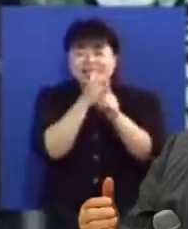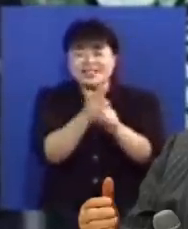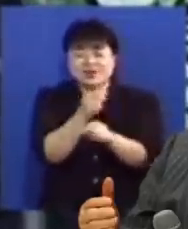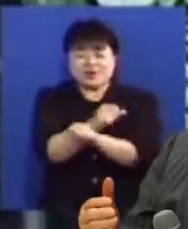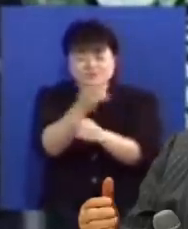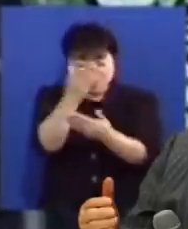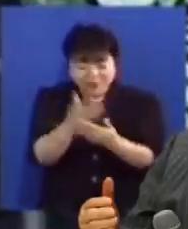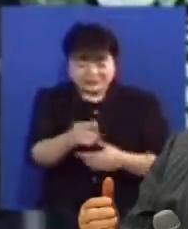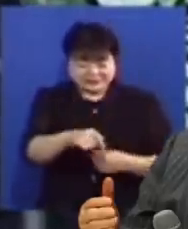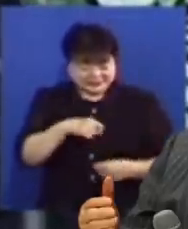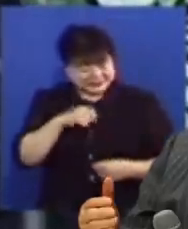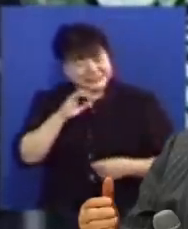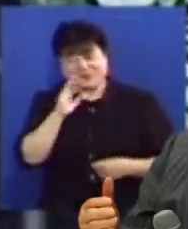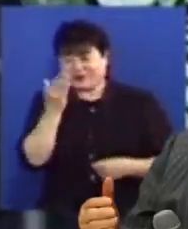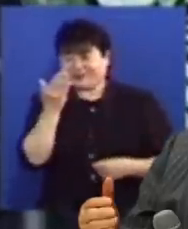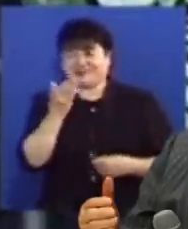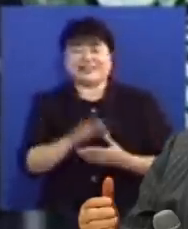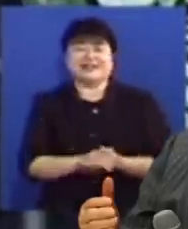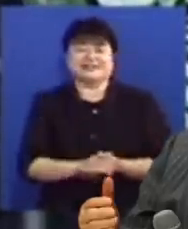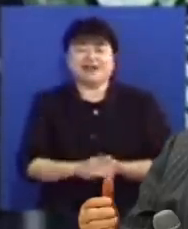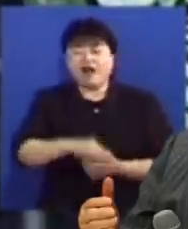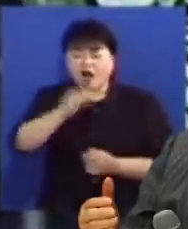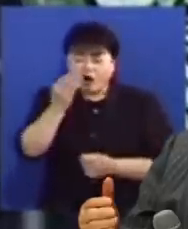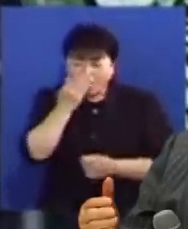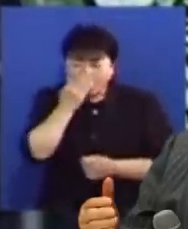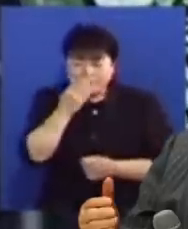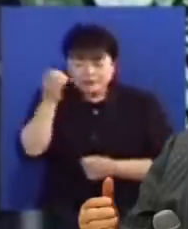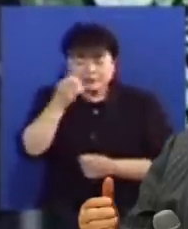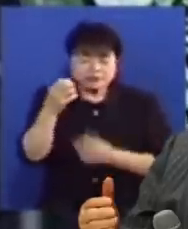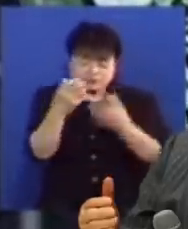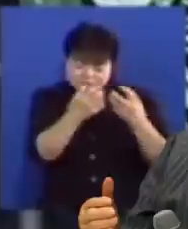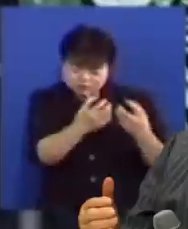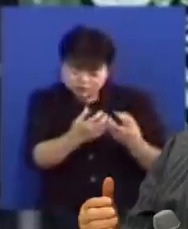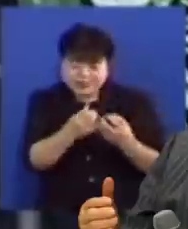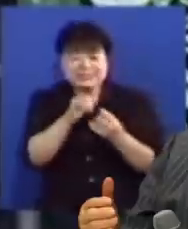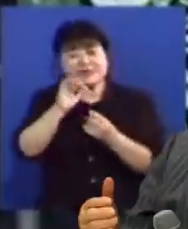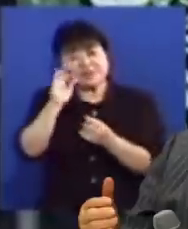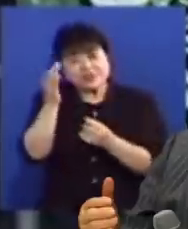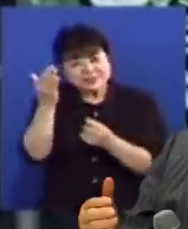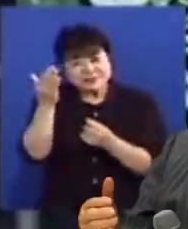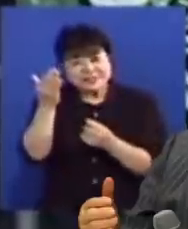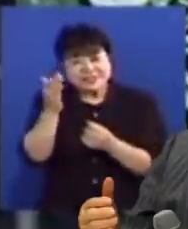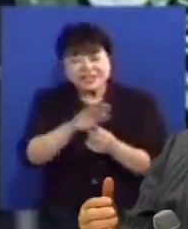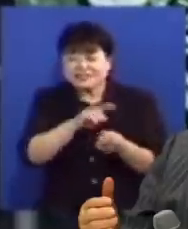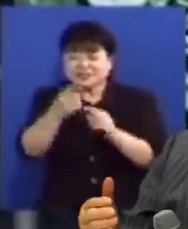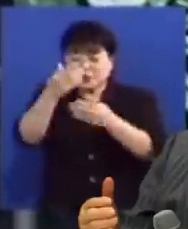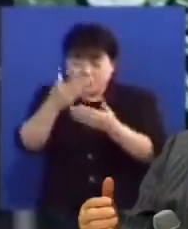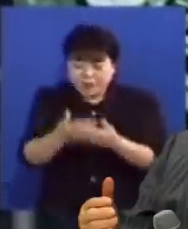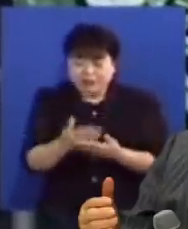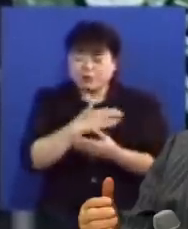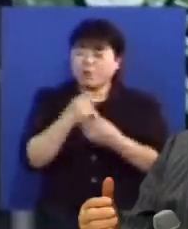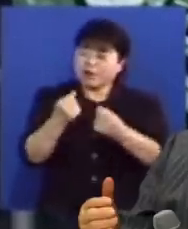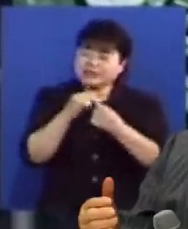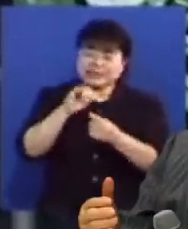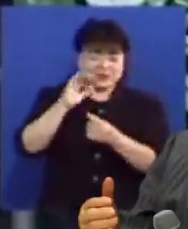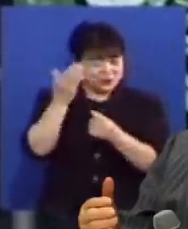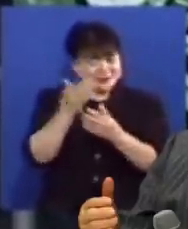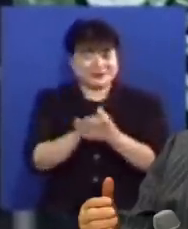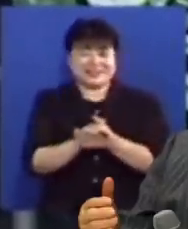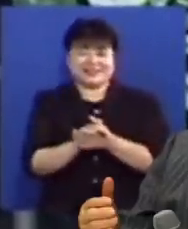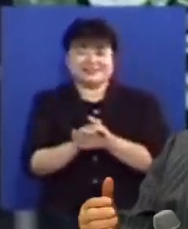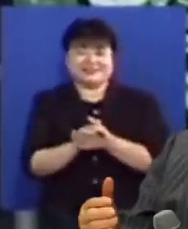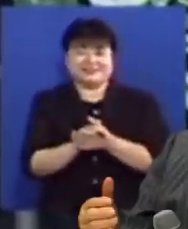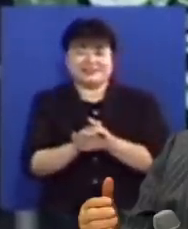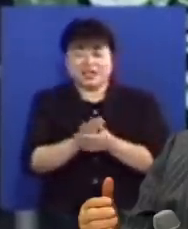용서받은 의인이 되었으며 거룩한 성령 충만한 사람이 되었으며 치료받은 건강한 사람이 되었었습니다